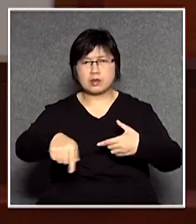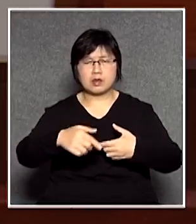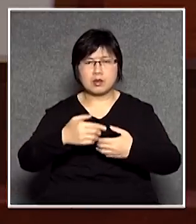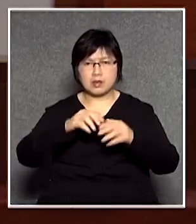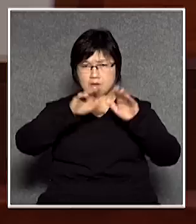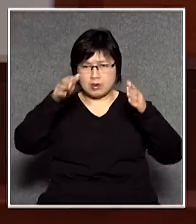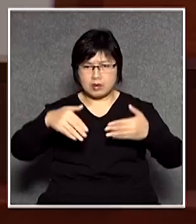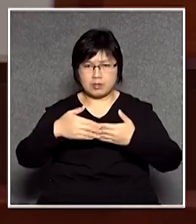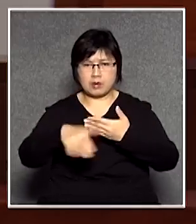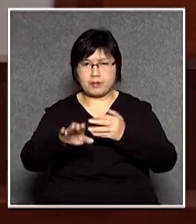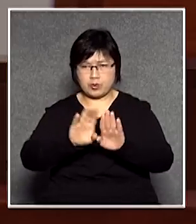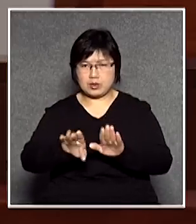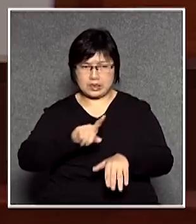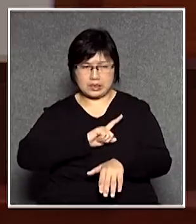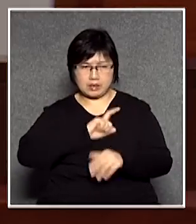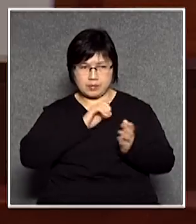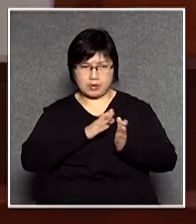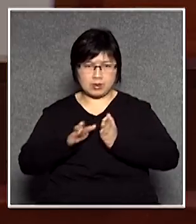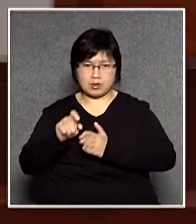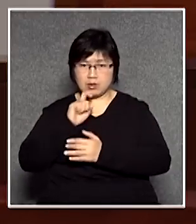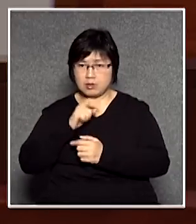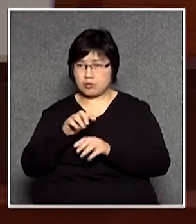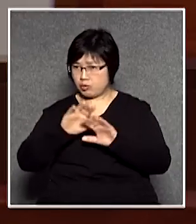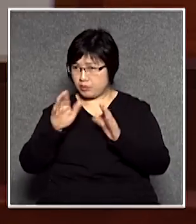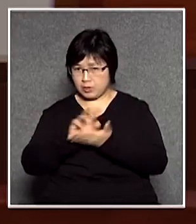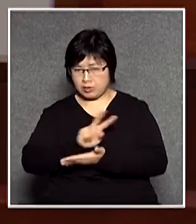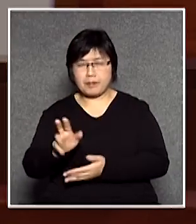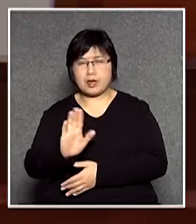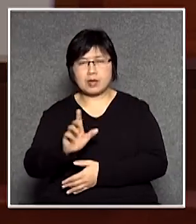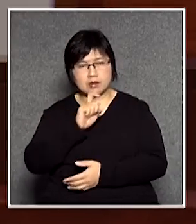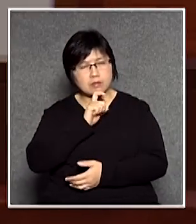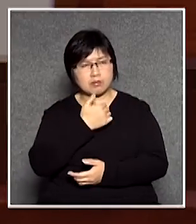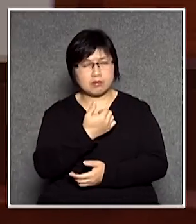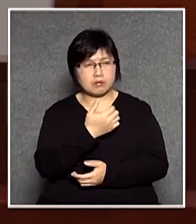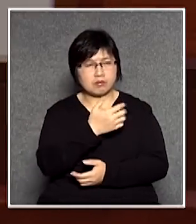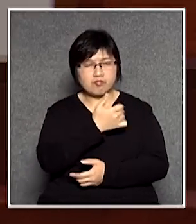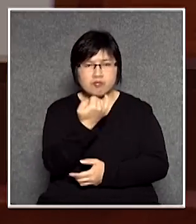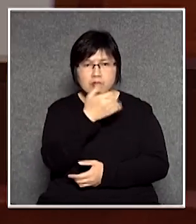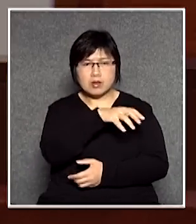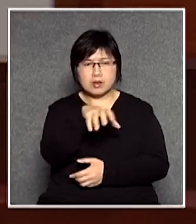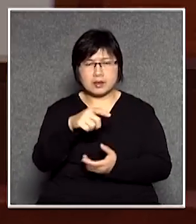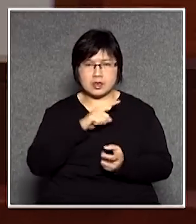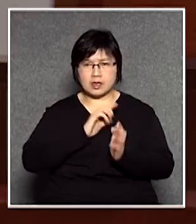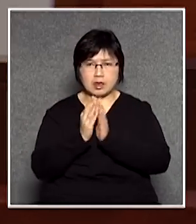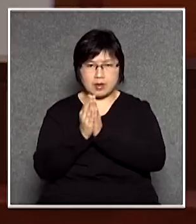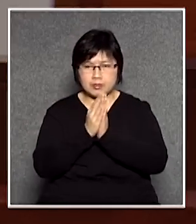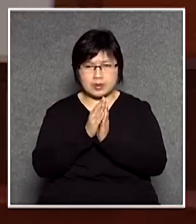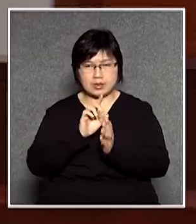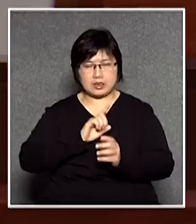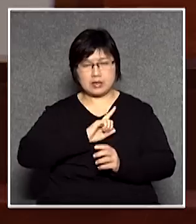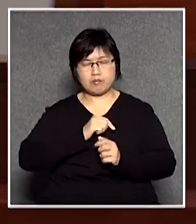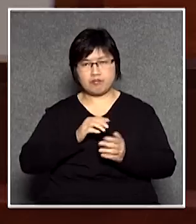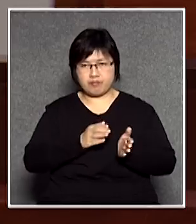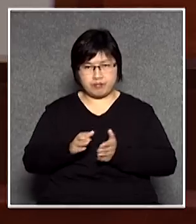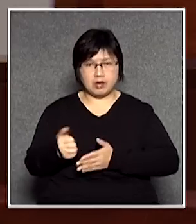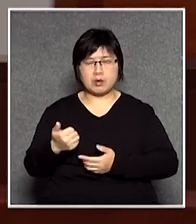自成的秩序有些地方我不是說每間店舖都是這樣有些地區他是互相協調自律自發商安無事